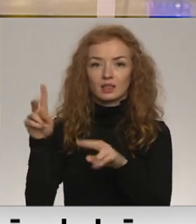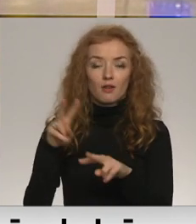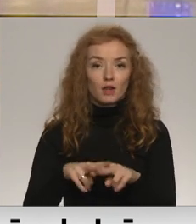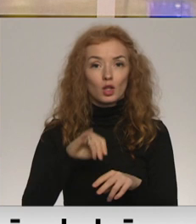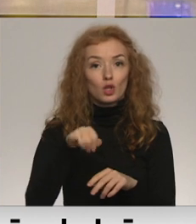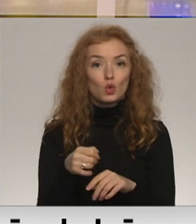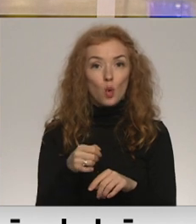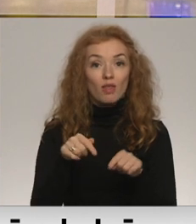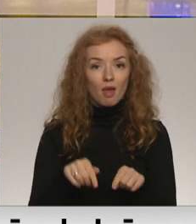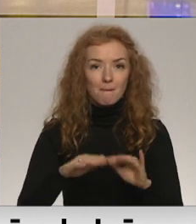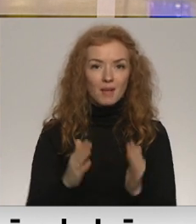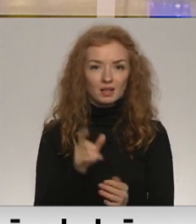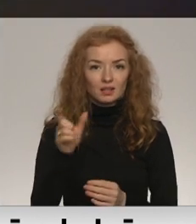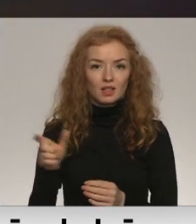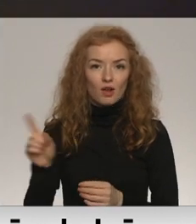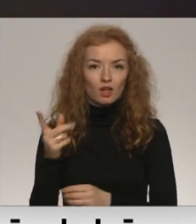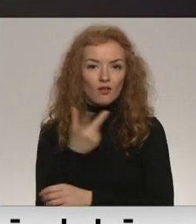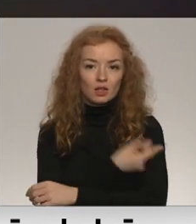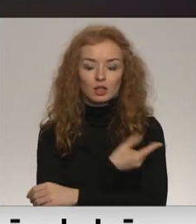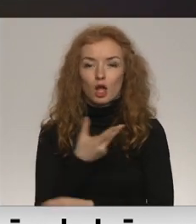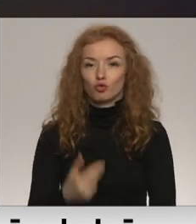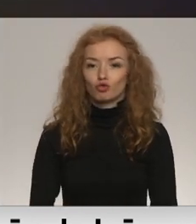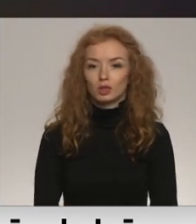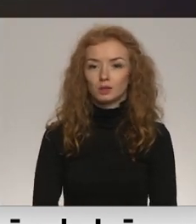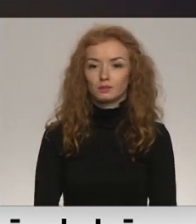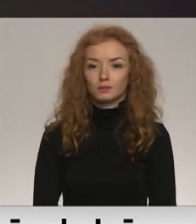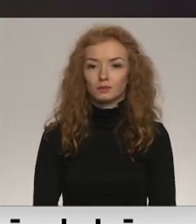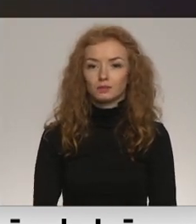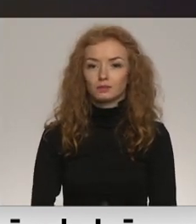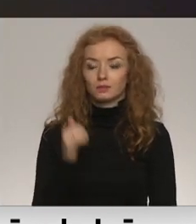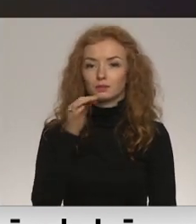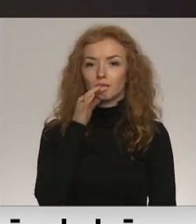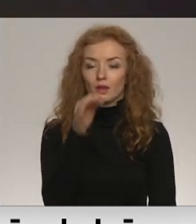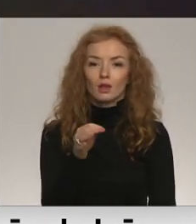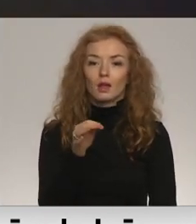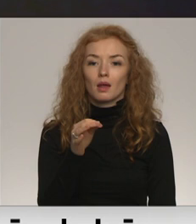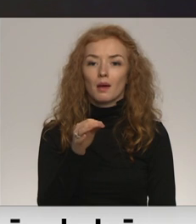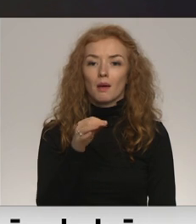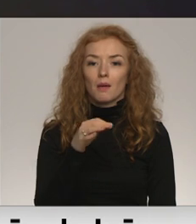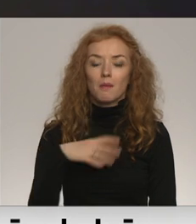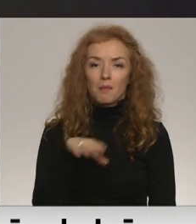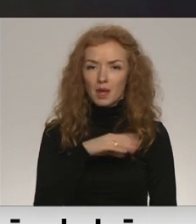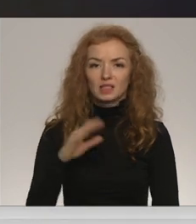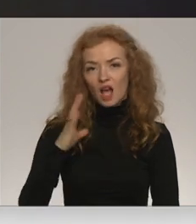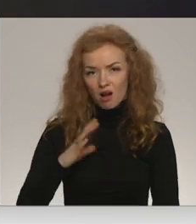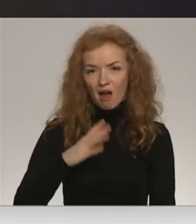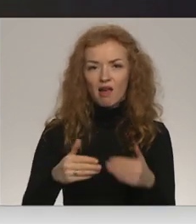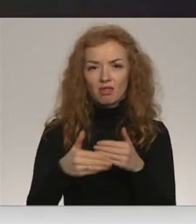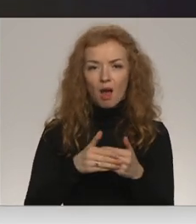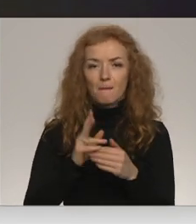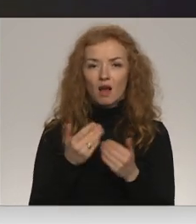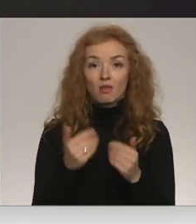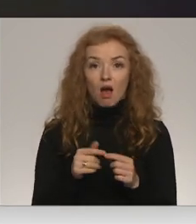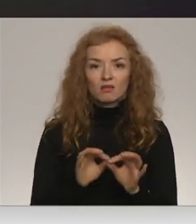mazāk cilvēki ir vakcinējušies. Ir pilnīgi sagaidams, ka mēs esam tāda jauna viļņa sakuma